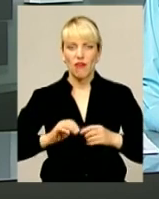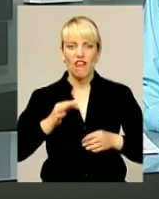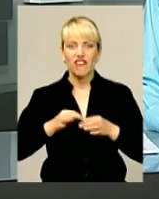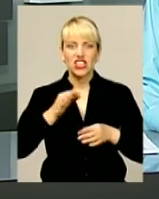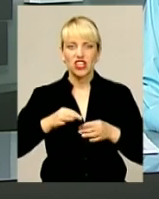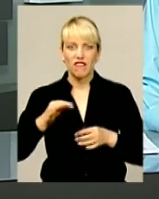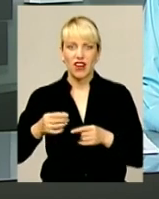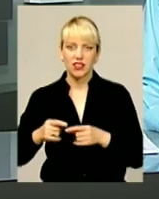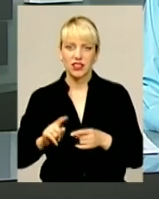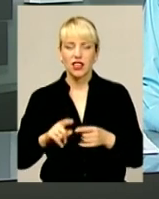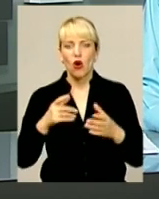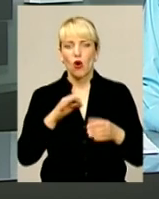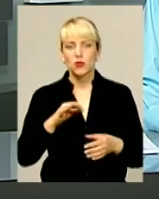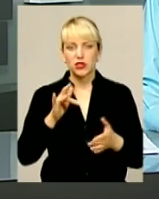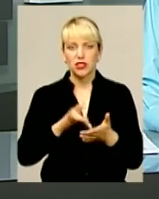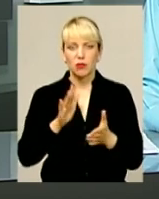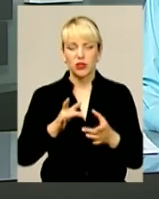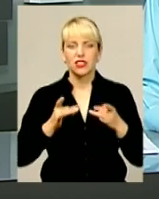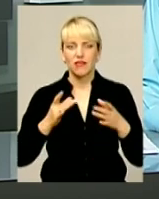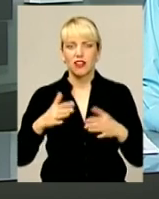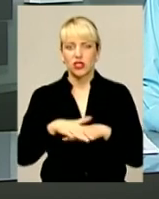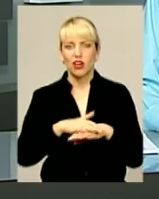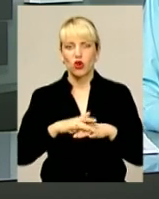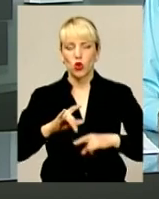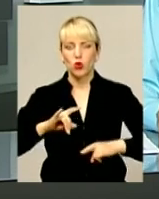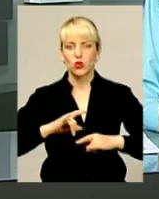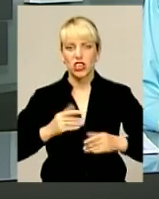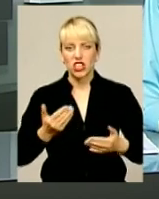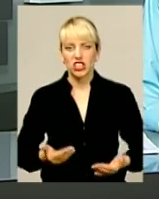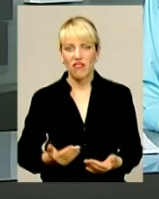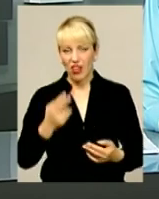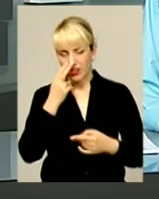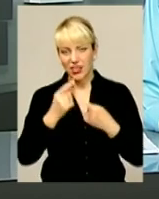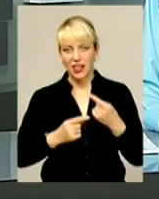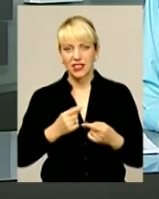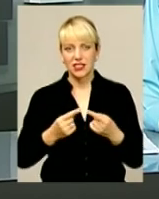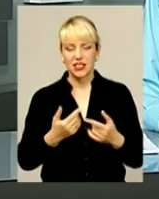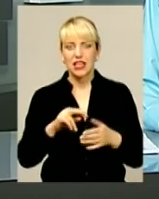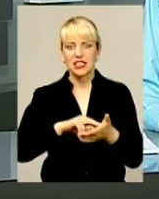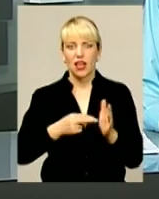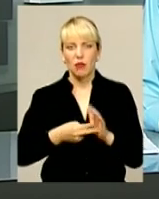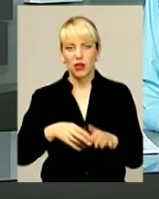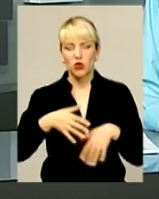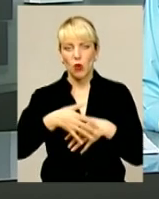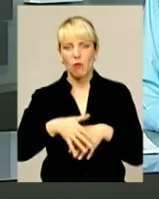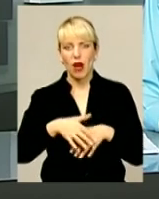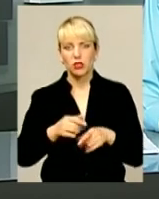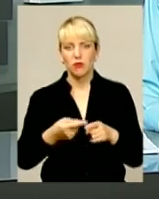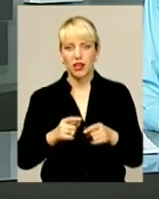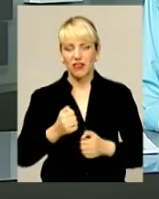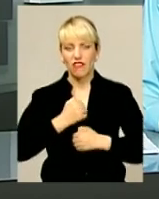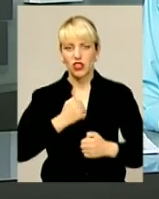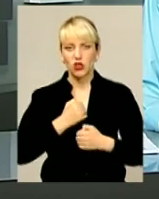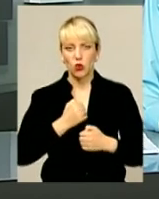обласному центрі відбудеться свято народного костюму «Жива традиція». Вже традиційно заплановано марш-парад військових, муніципальних та